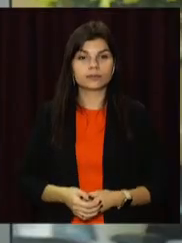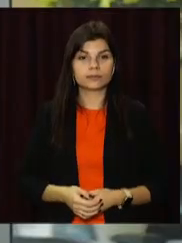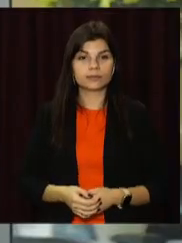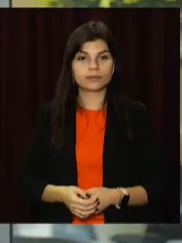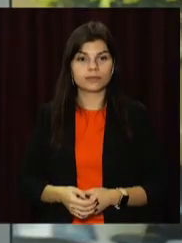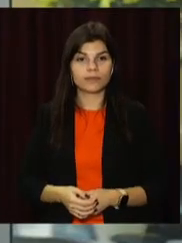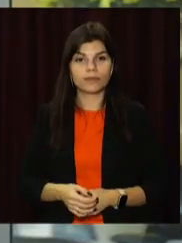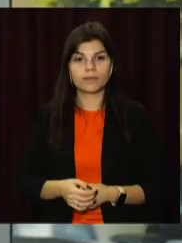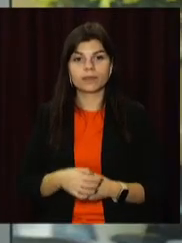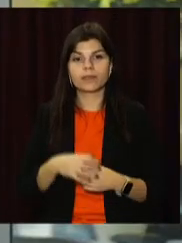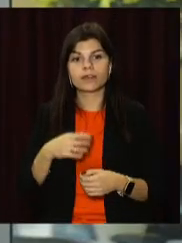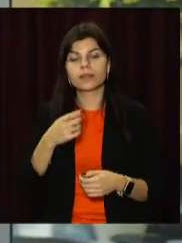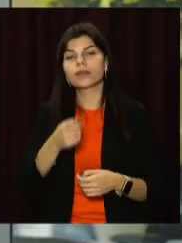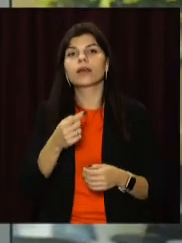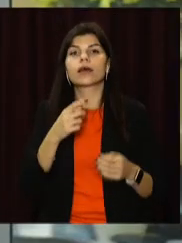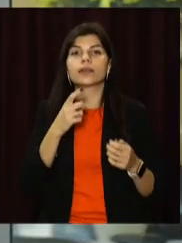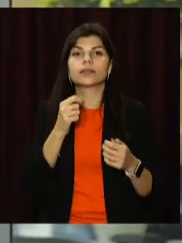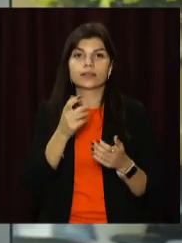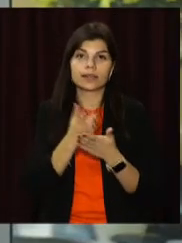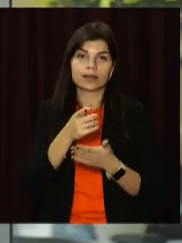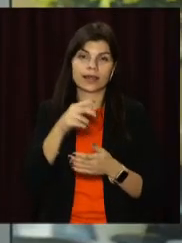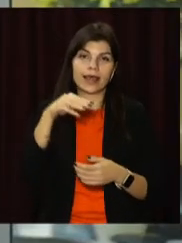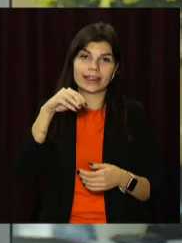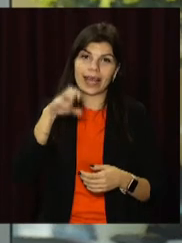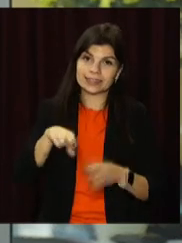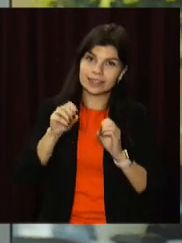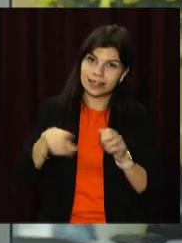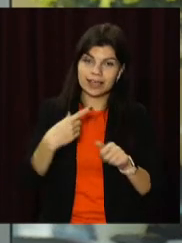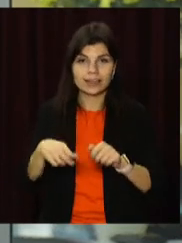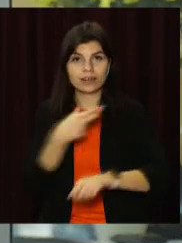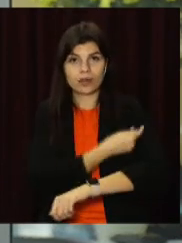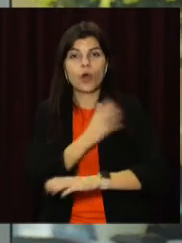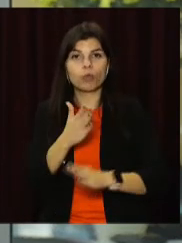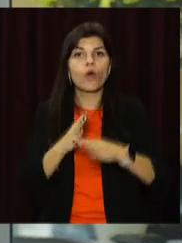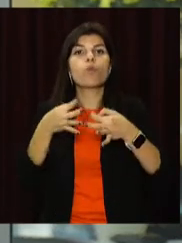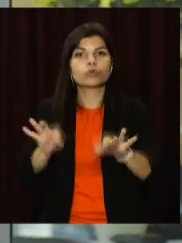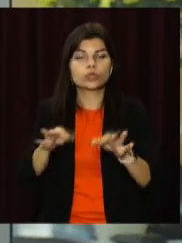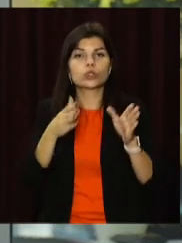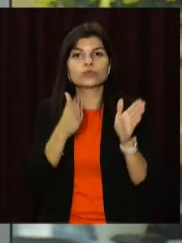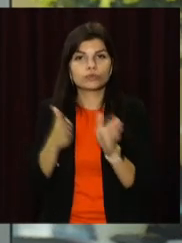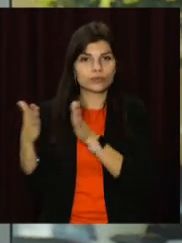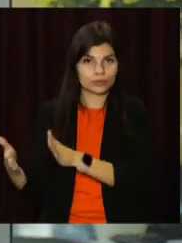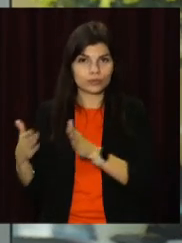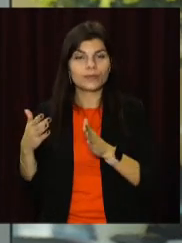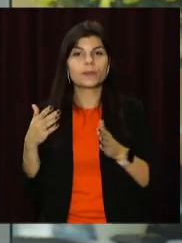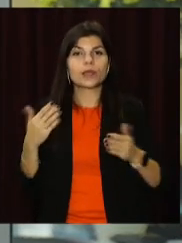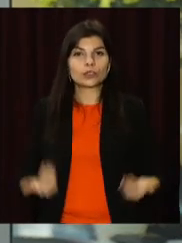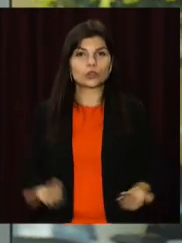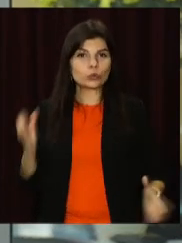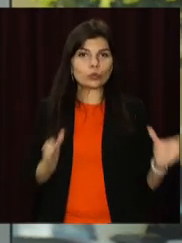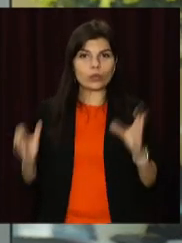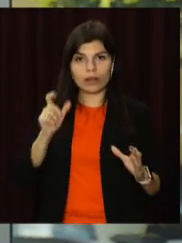За наявності ковід-сертифіката або ПЛР-тест опускатимуть у гуртожитки студентів на Дніпропетровщині. Така